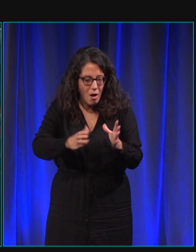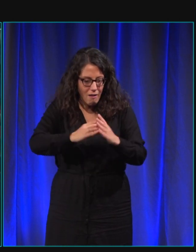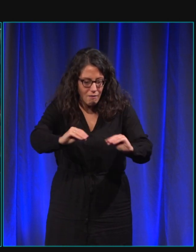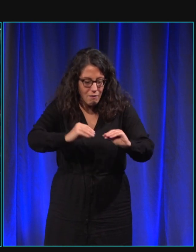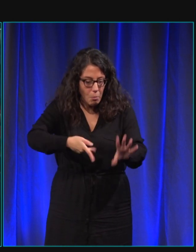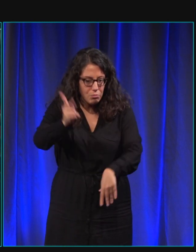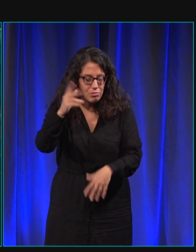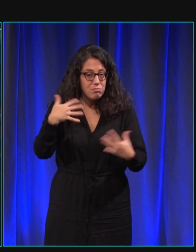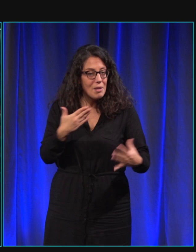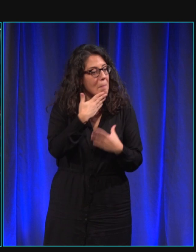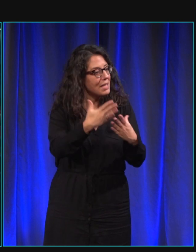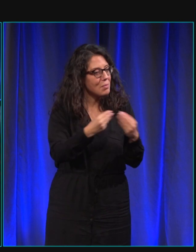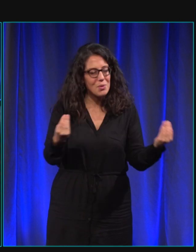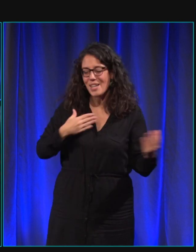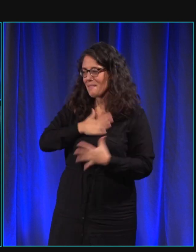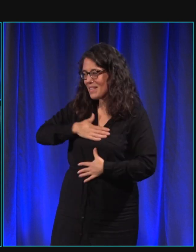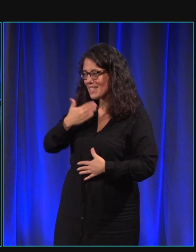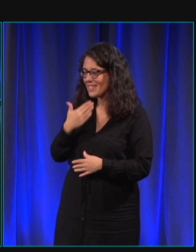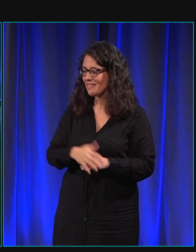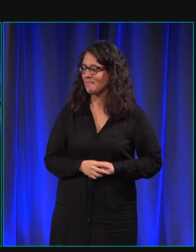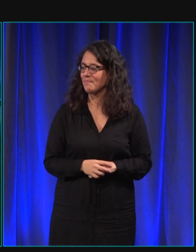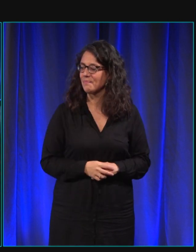Merci beaucoup, Léo Bœuf. Avec plaisir. Merci.